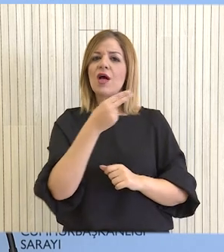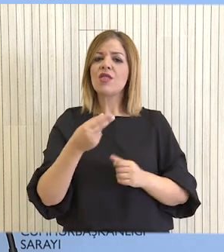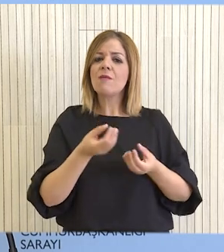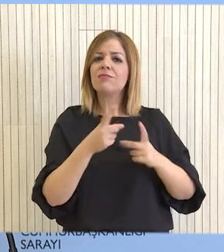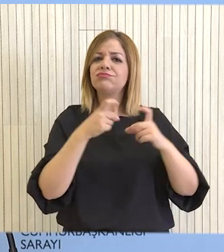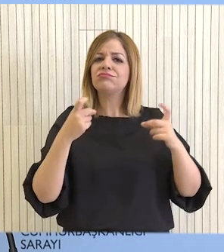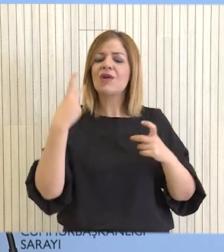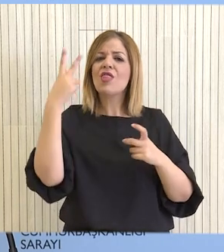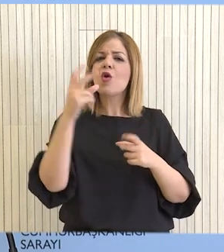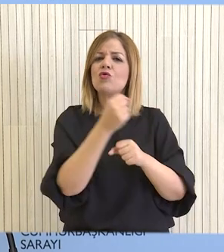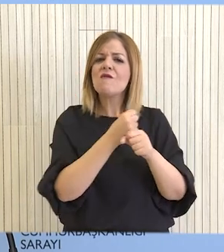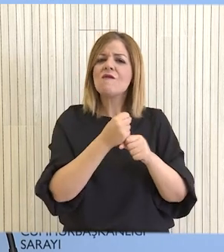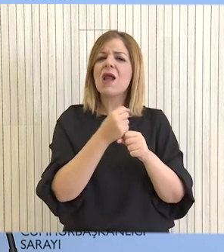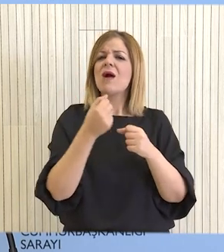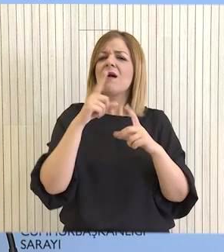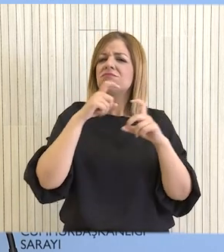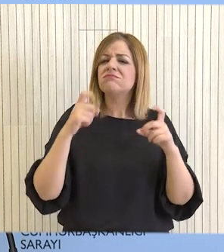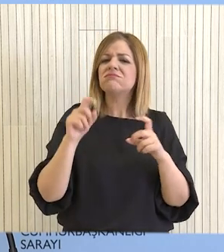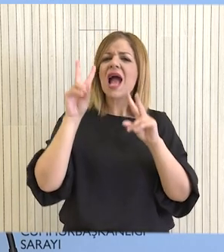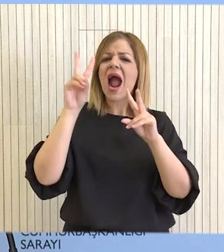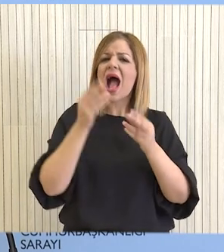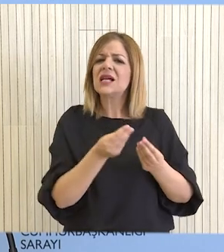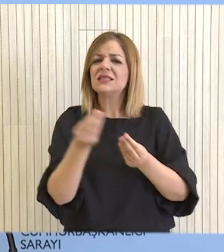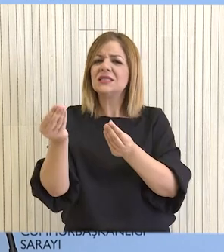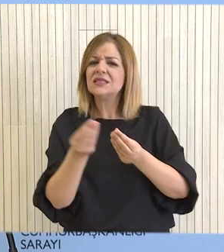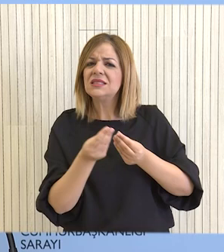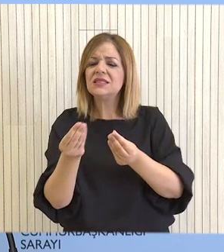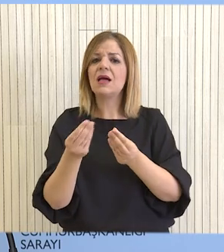θαλάσσιου διαδρόμου για την παροχή ανθρωπιστικής βοήθειας προς την Γάζα,